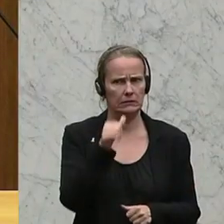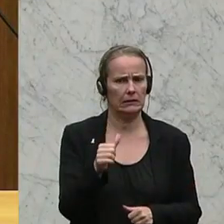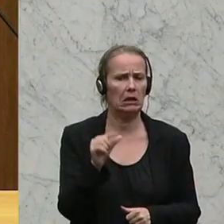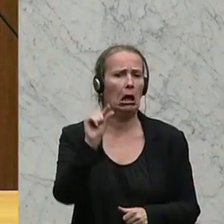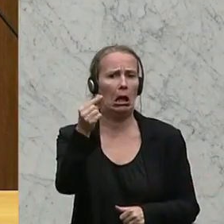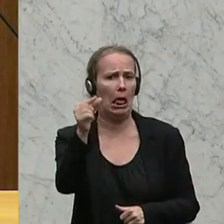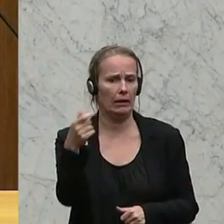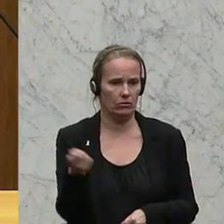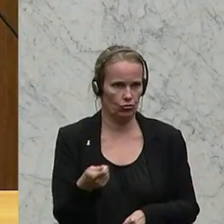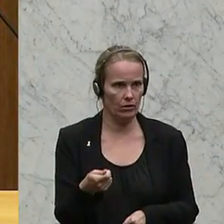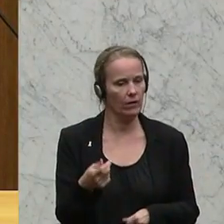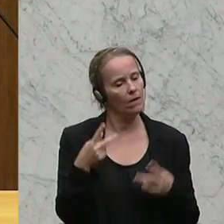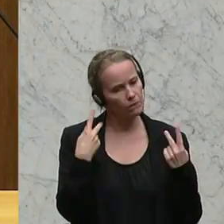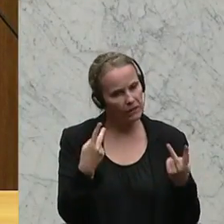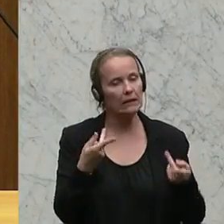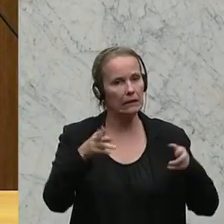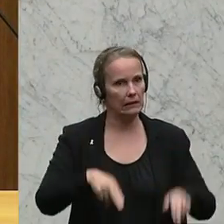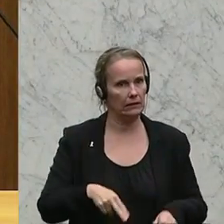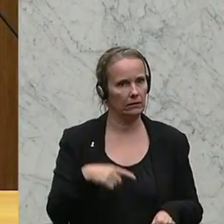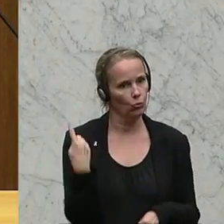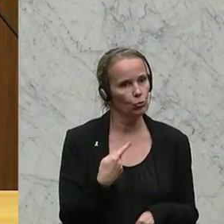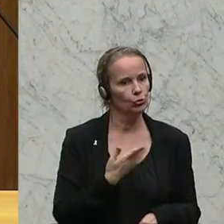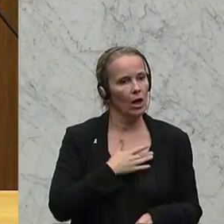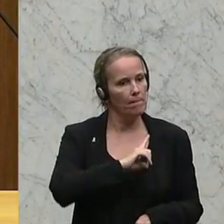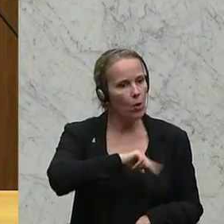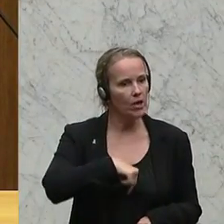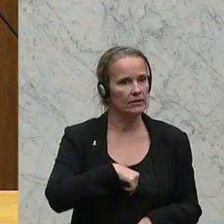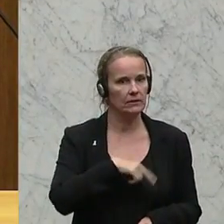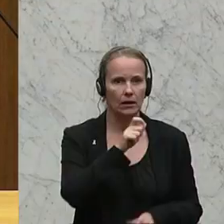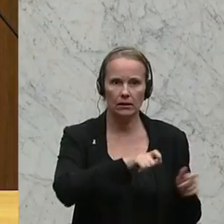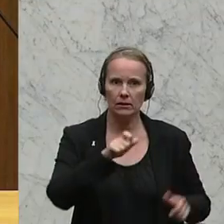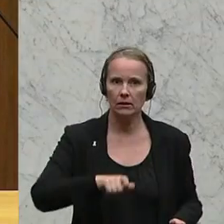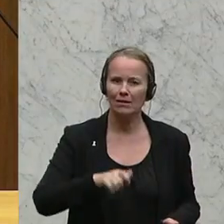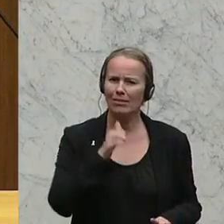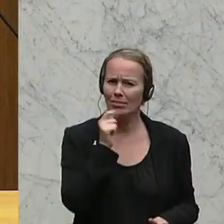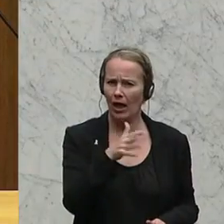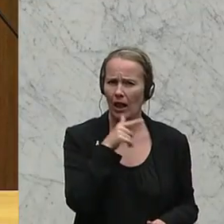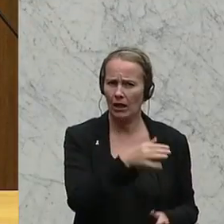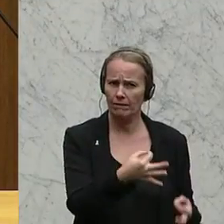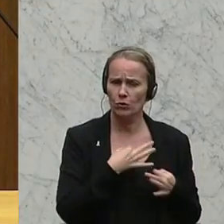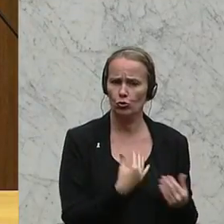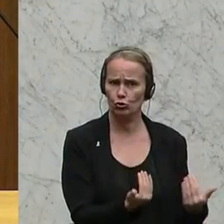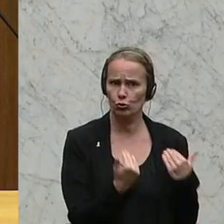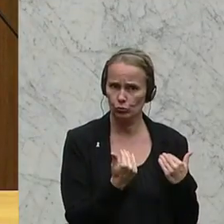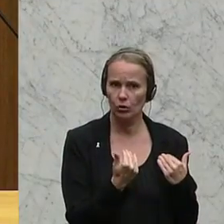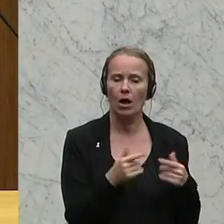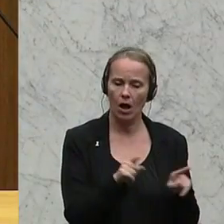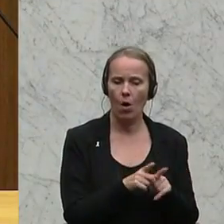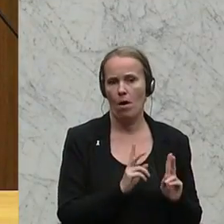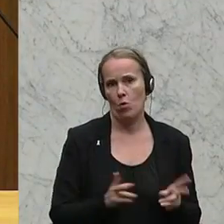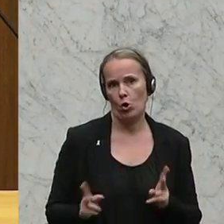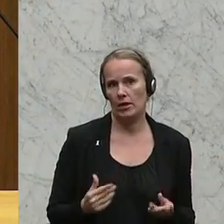richtig und wichtig, dass wir unseren Polizistinnen und Polizisten, die täglich für unsere Sicherheit im Lande sorgen, auch die entsprechenden Möglichkeiten